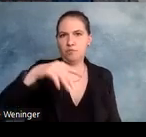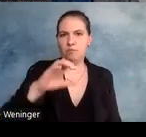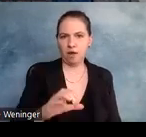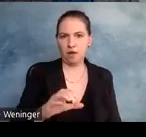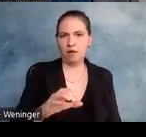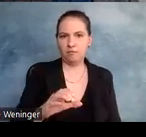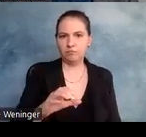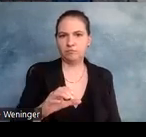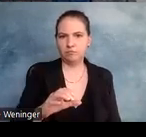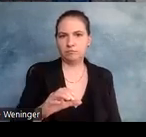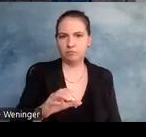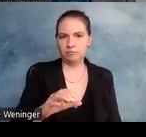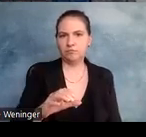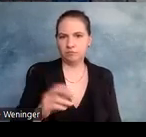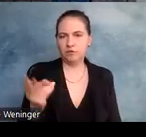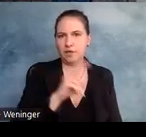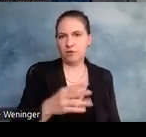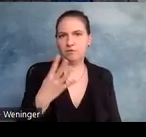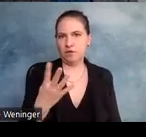PDF Accessibility Checker 2024.